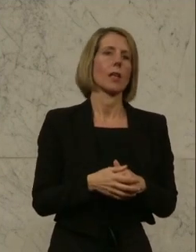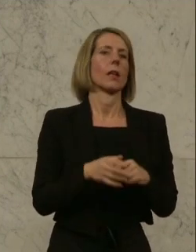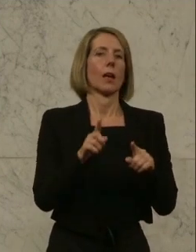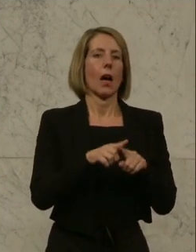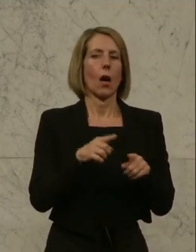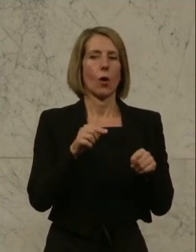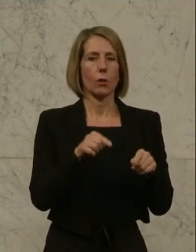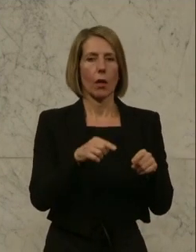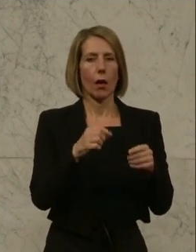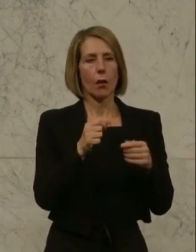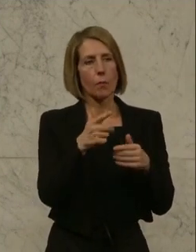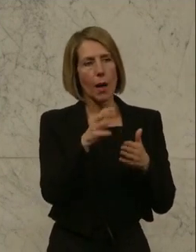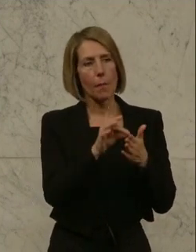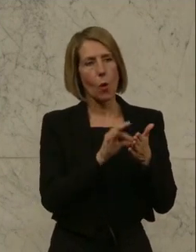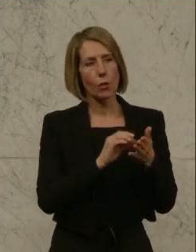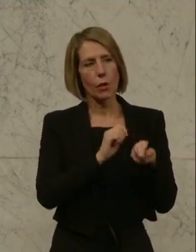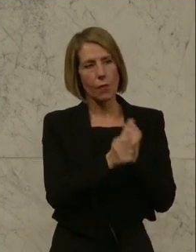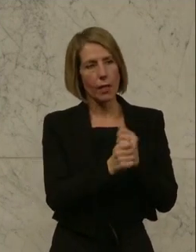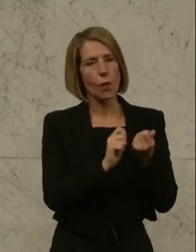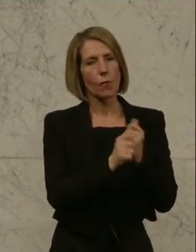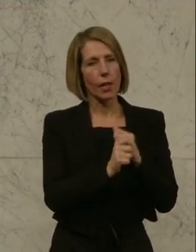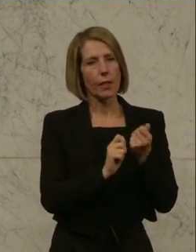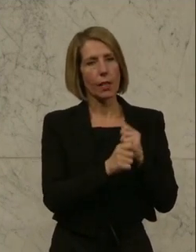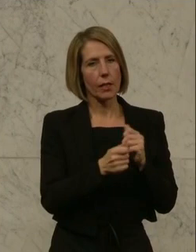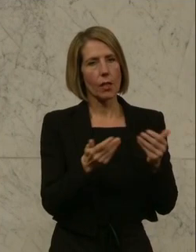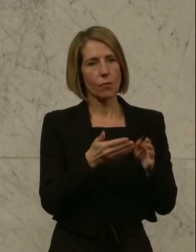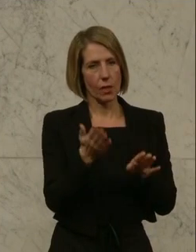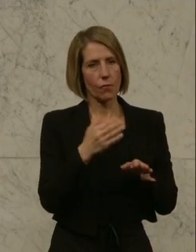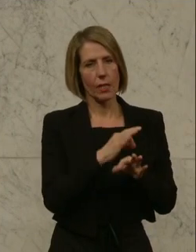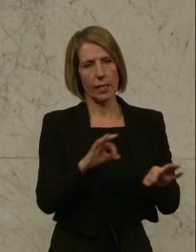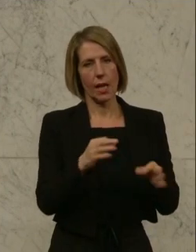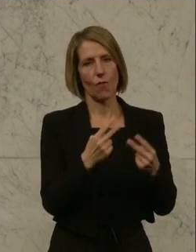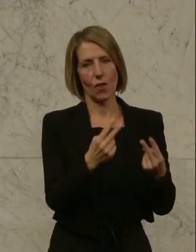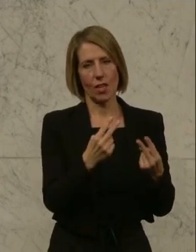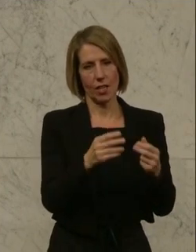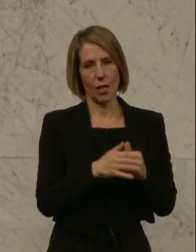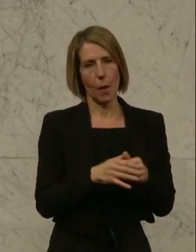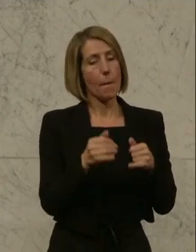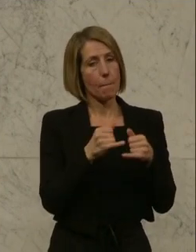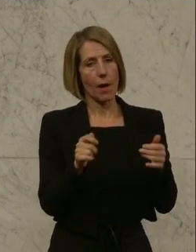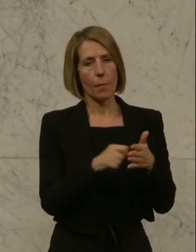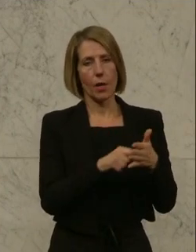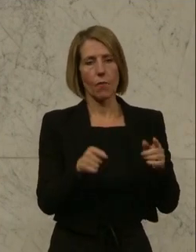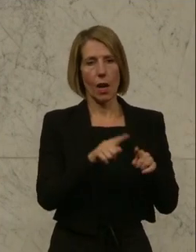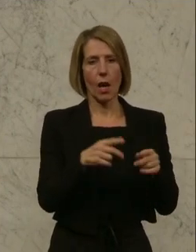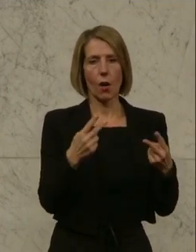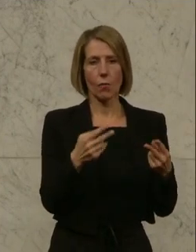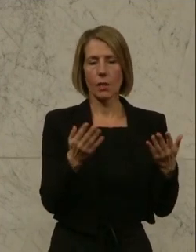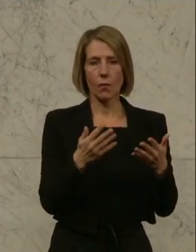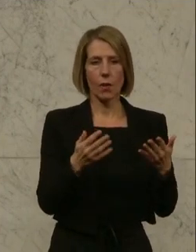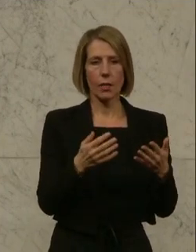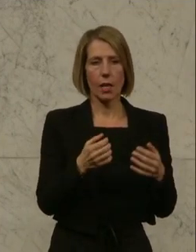also insofern Dinge gemacht worden, die uns sehr wichtig waren. Ein Punkt auch bei der Briefwahl war immer, dass man erst Tage später